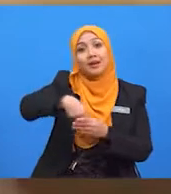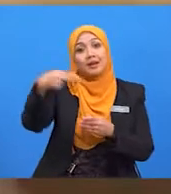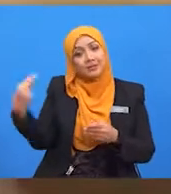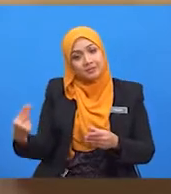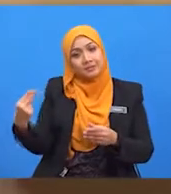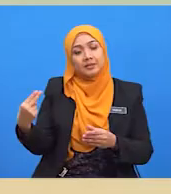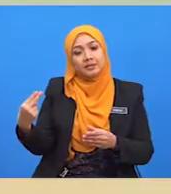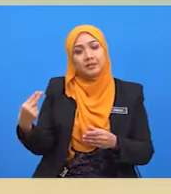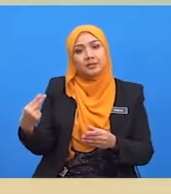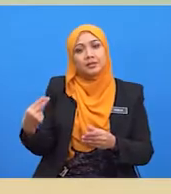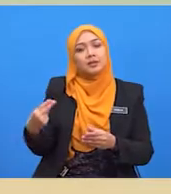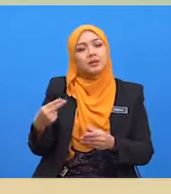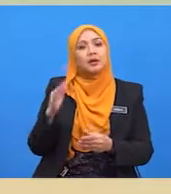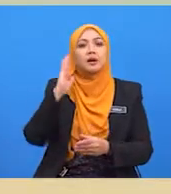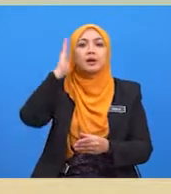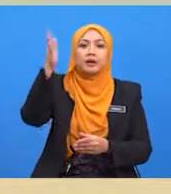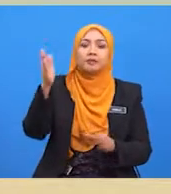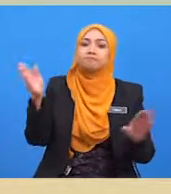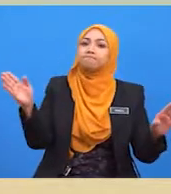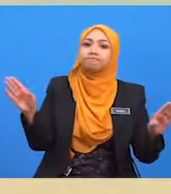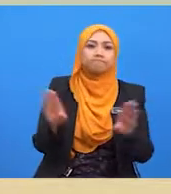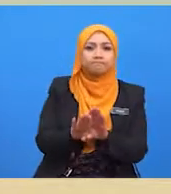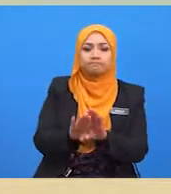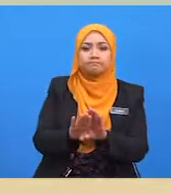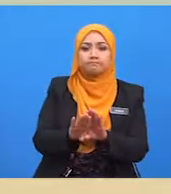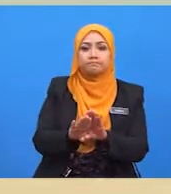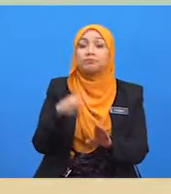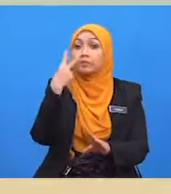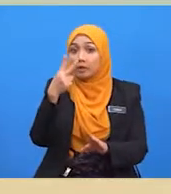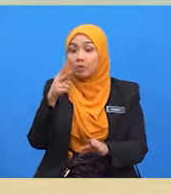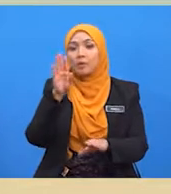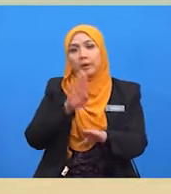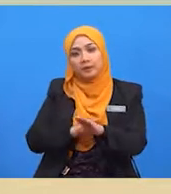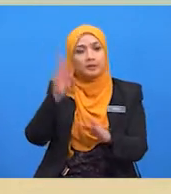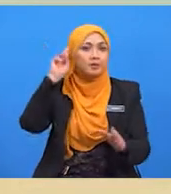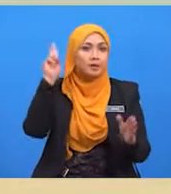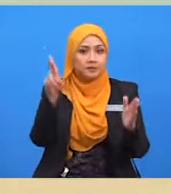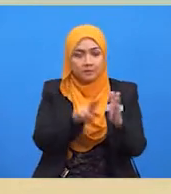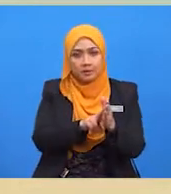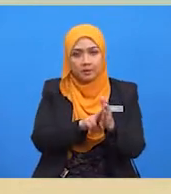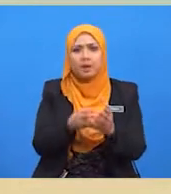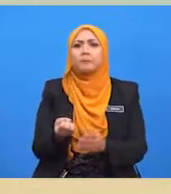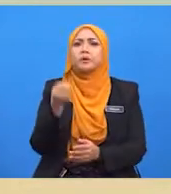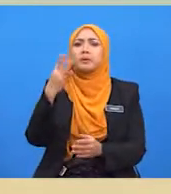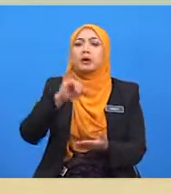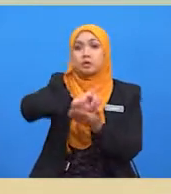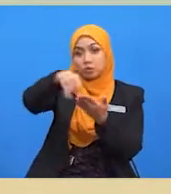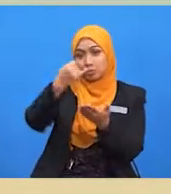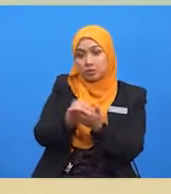raja berapakah jumlah hasil pengeluar sebelum perdagangan